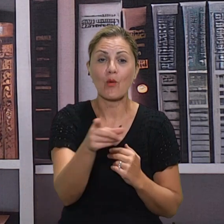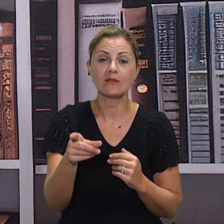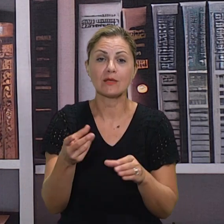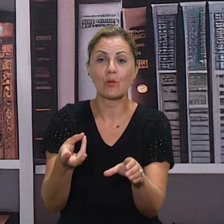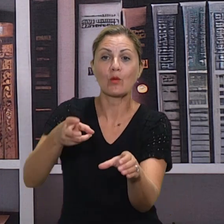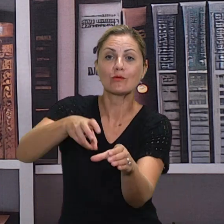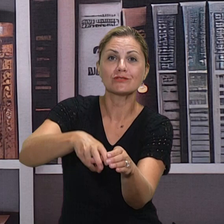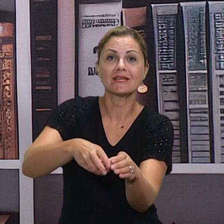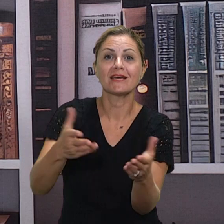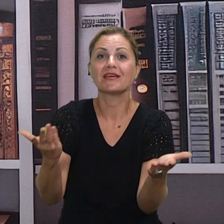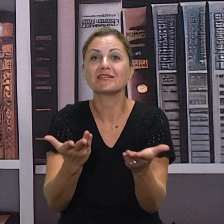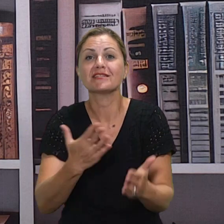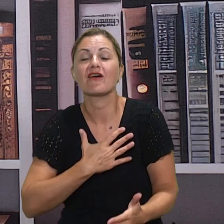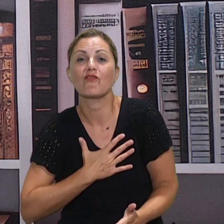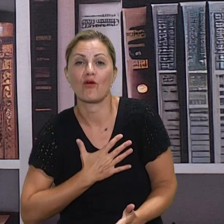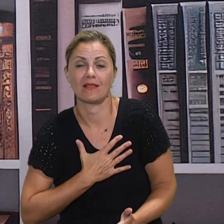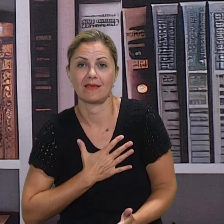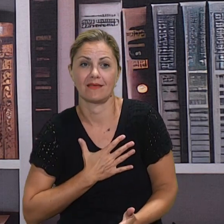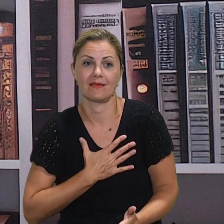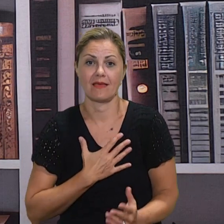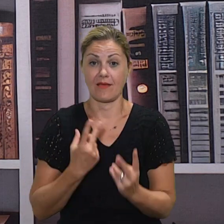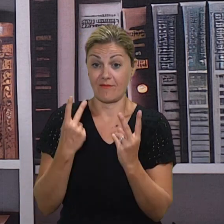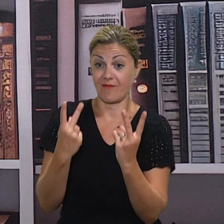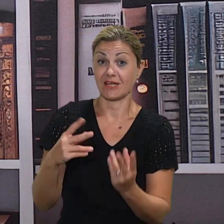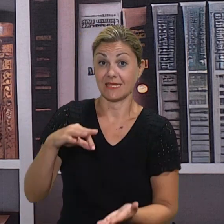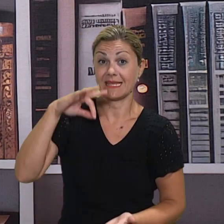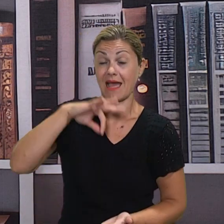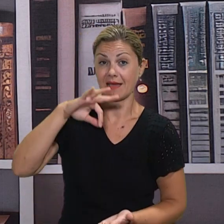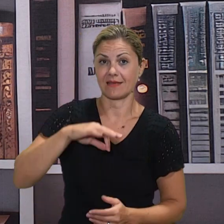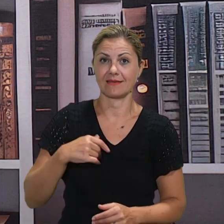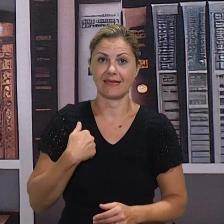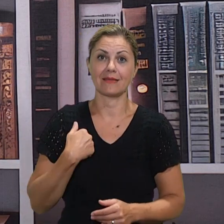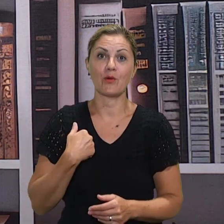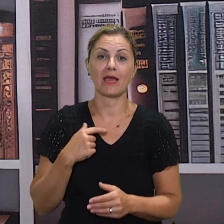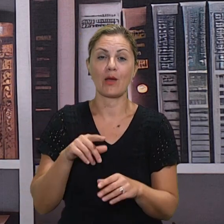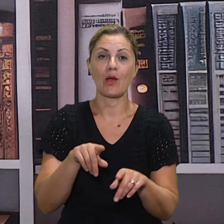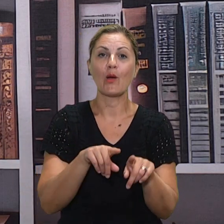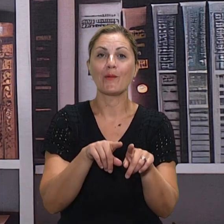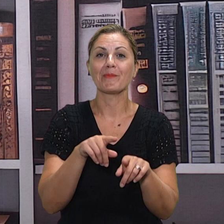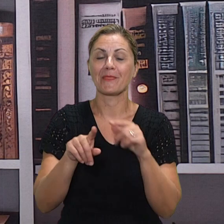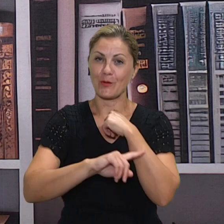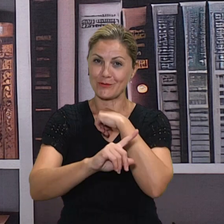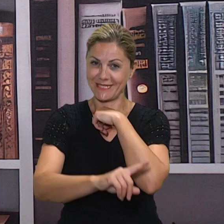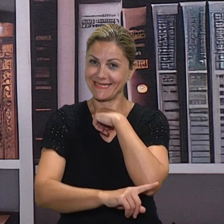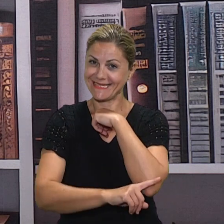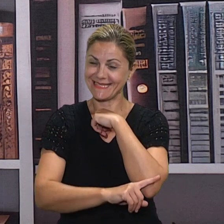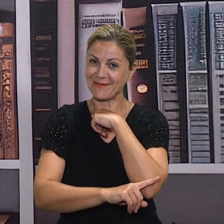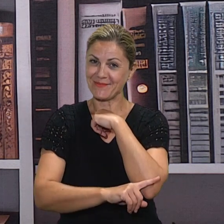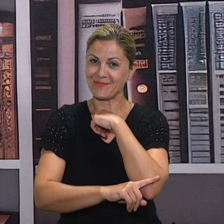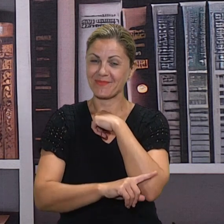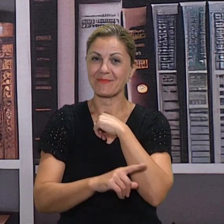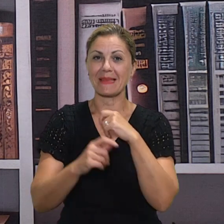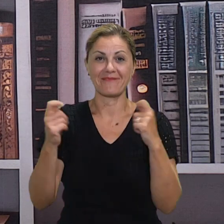Naravno da se dogodi da bude i nagrada. Moja učenica je bila na Držanoj Smotri Lidrano sa svojim